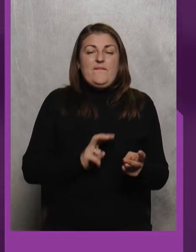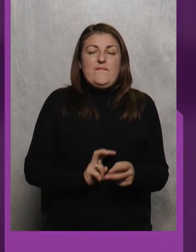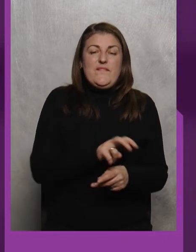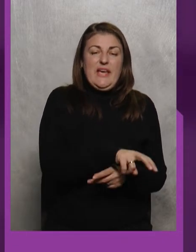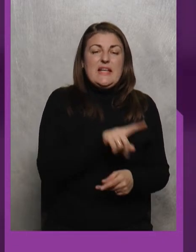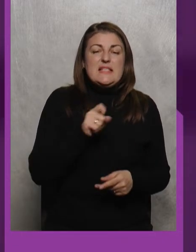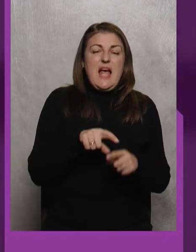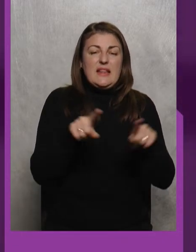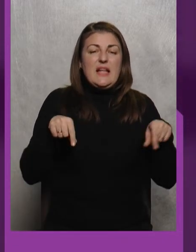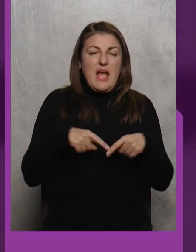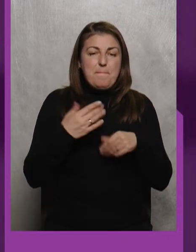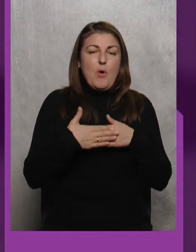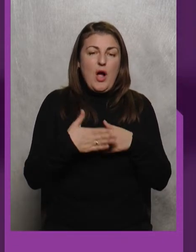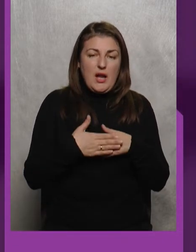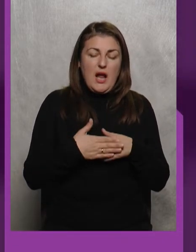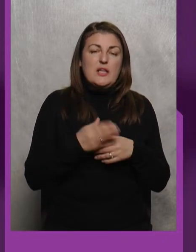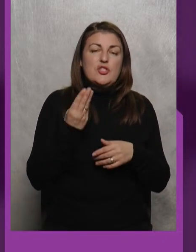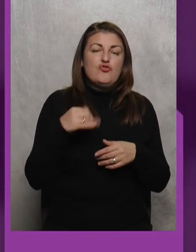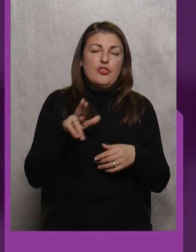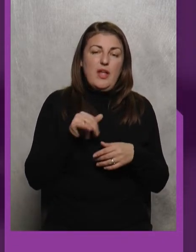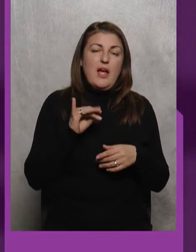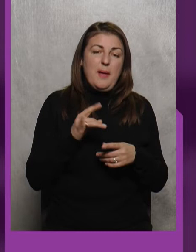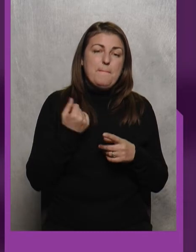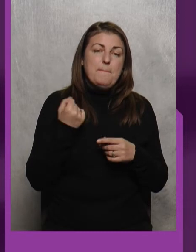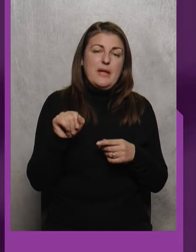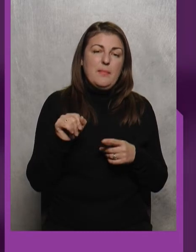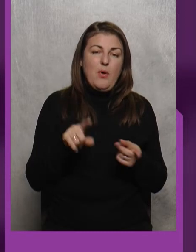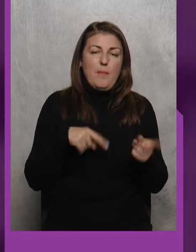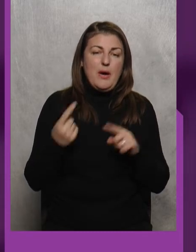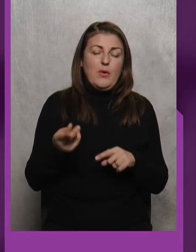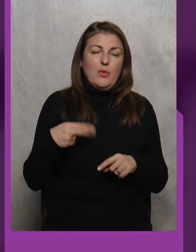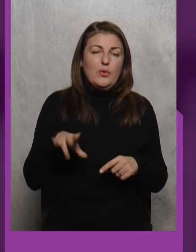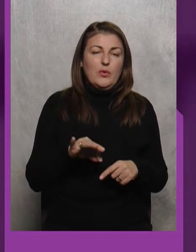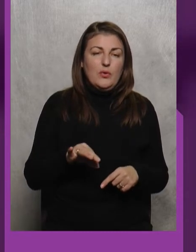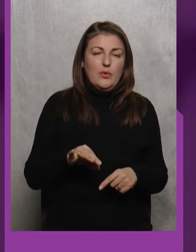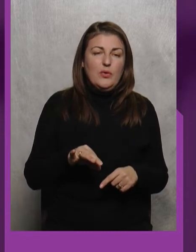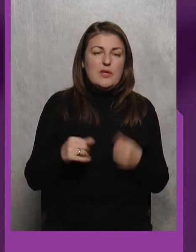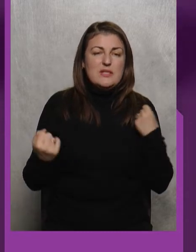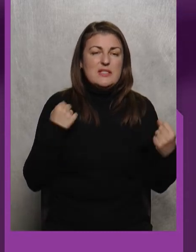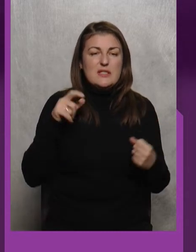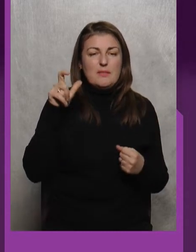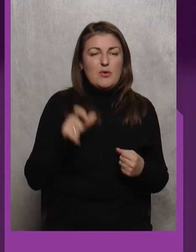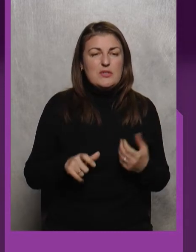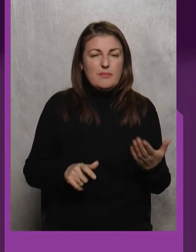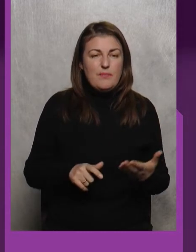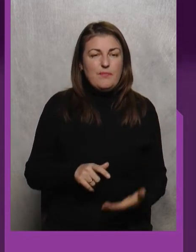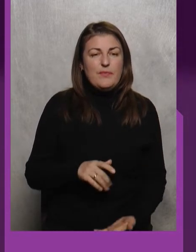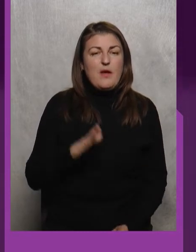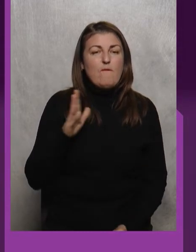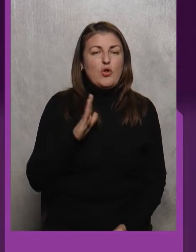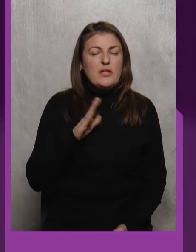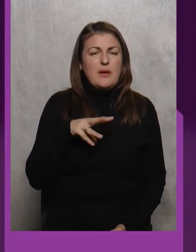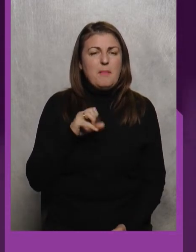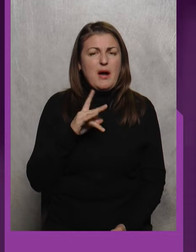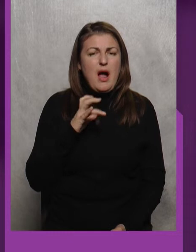покарання Шида і перемога Переходить до спортсмена Володимир Маклаков, так?